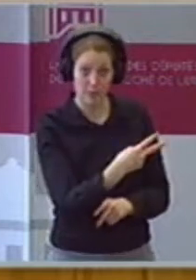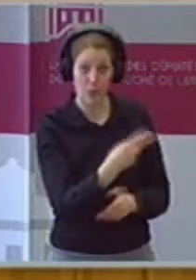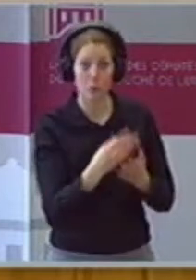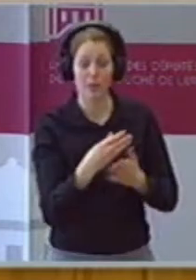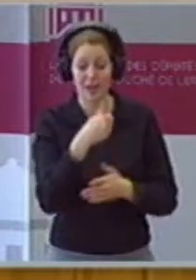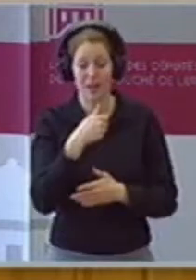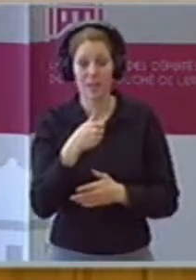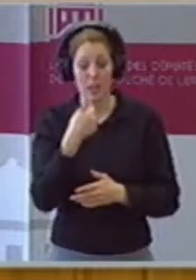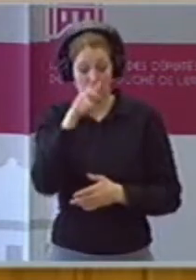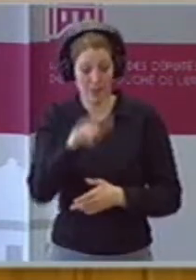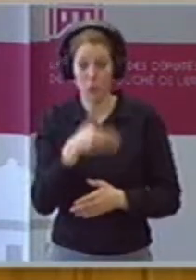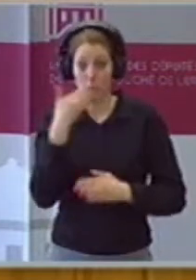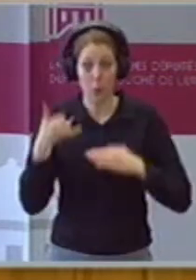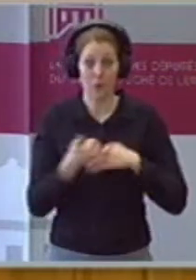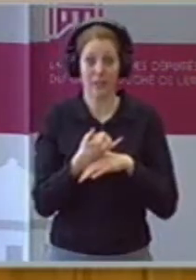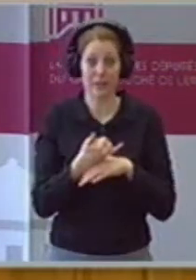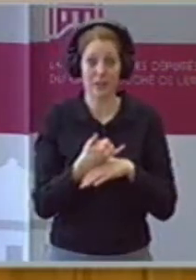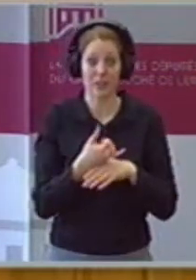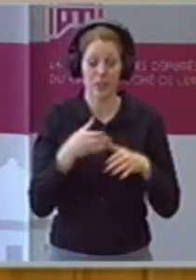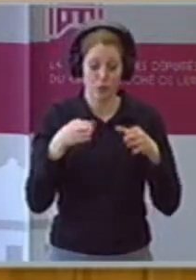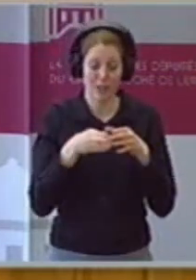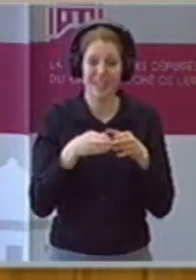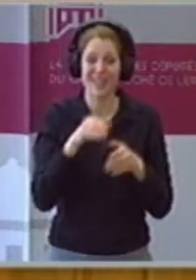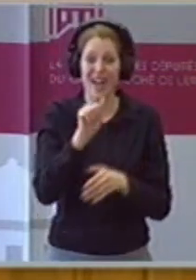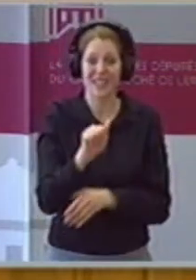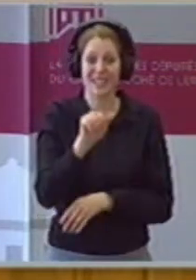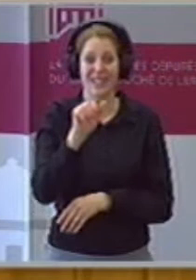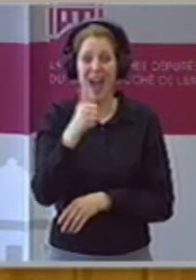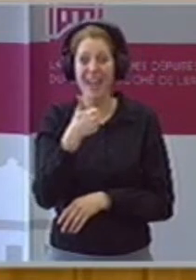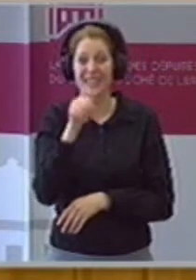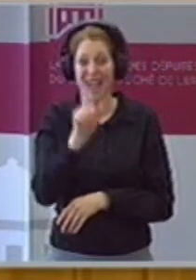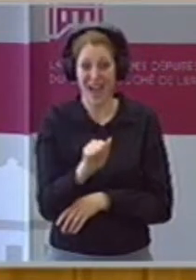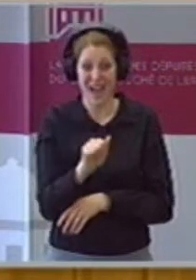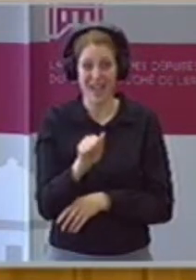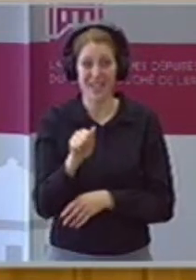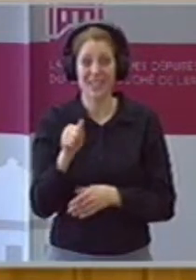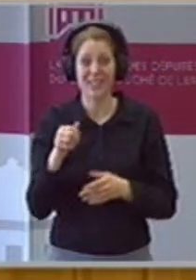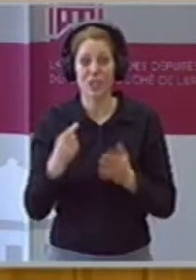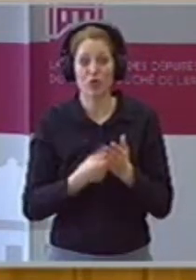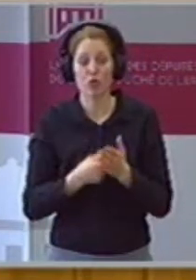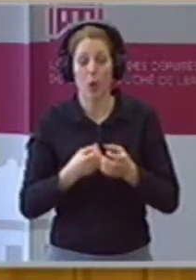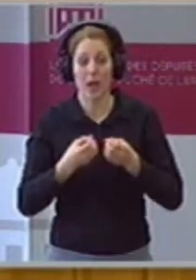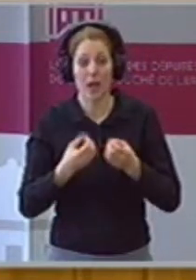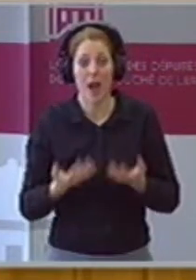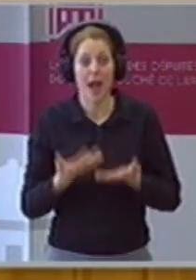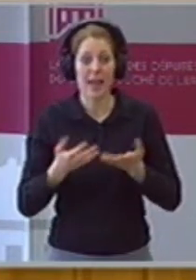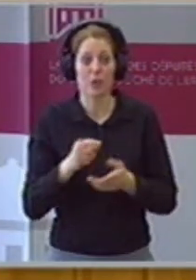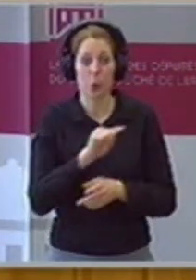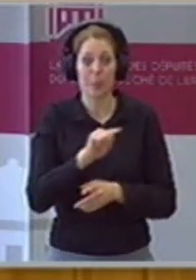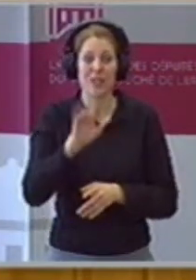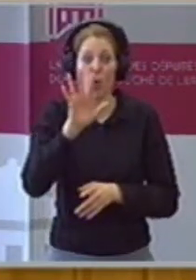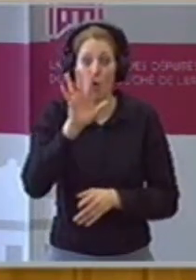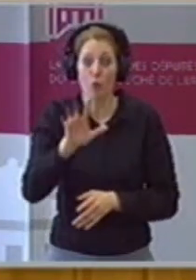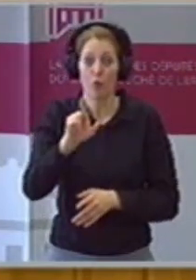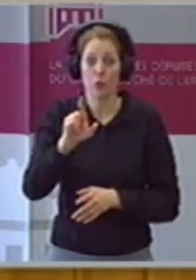kriegt bis 25.000 Euro, dem Mond, nicht so, dem Mond gehen durch Steuererleichterungen gemäht.